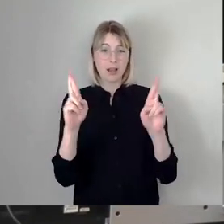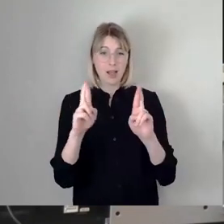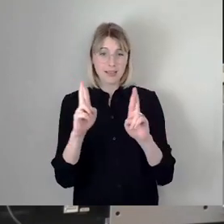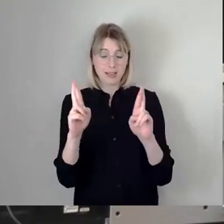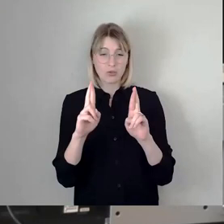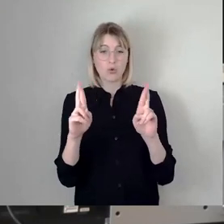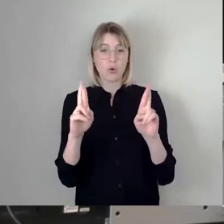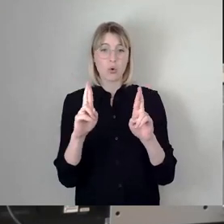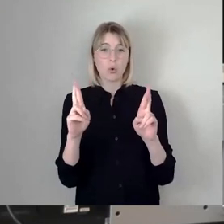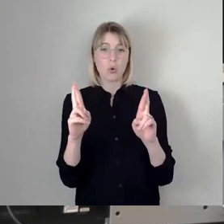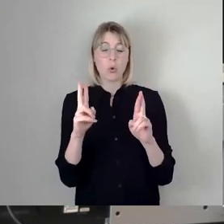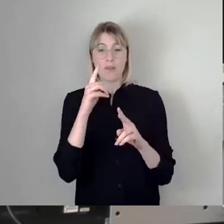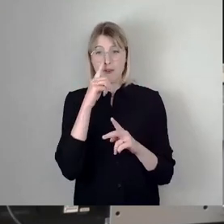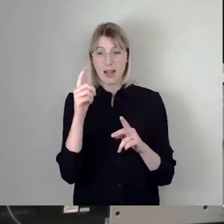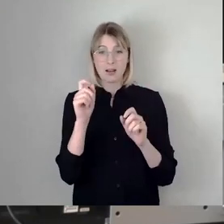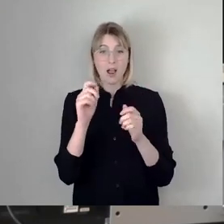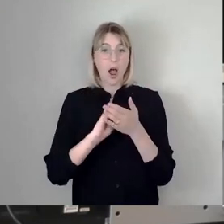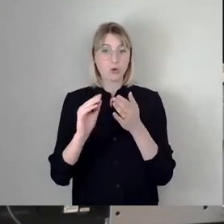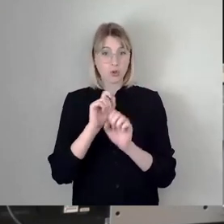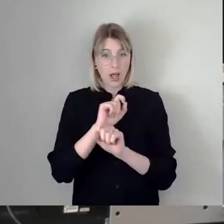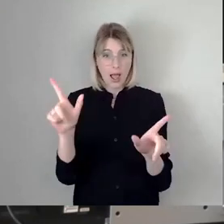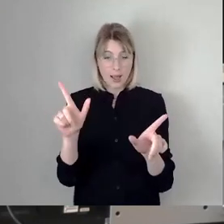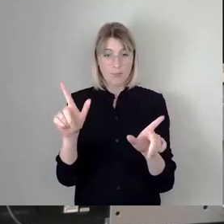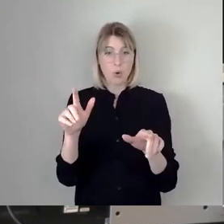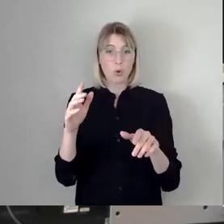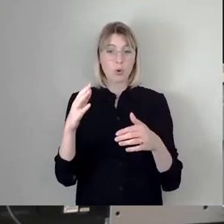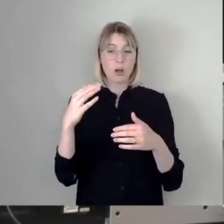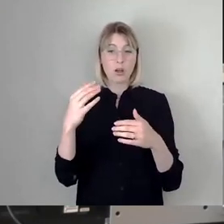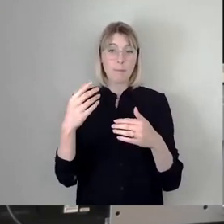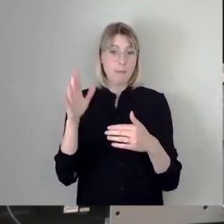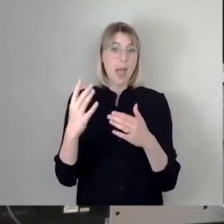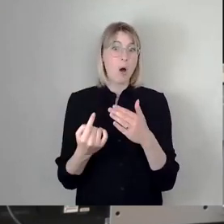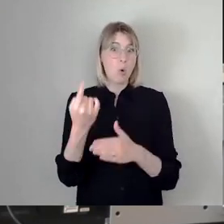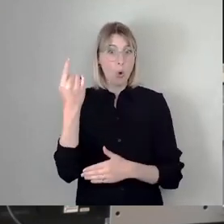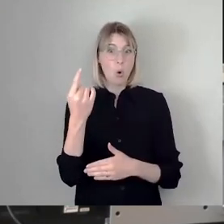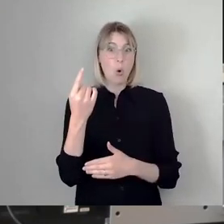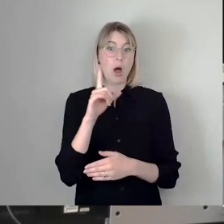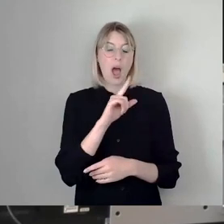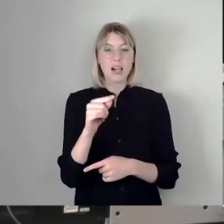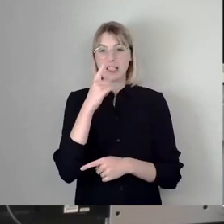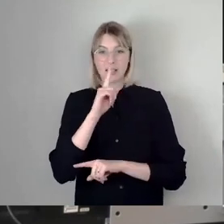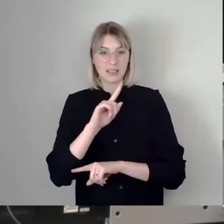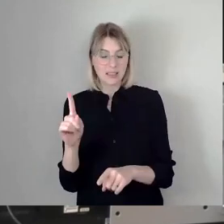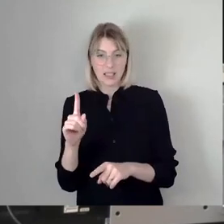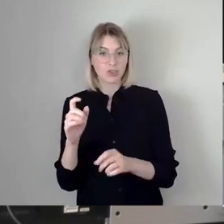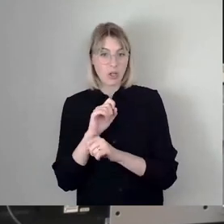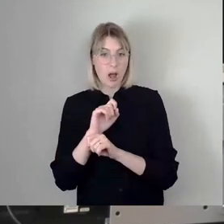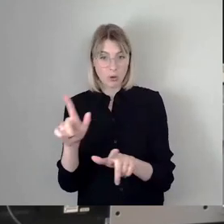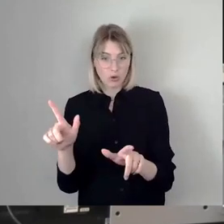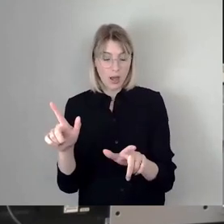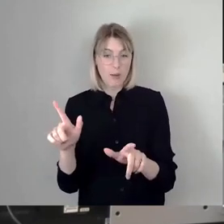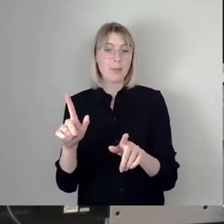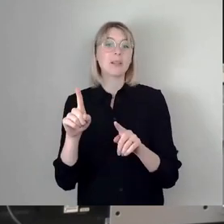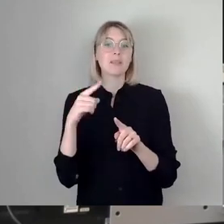jetzt ausschreiben, höher ist, als wenn wir es nicht tun. Weil das hohe